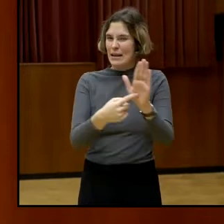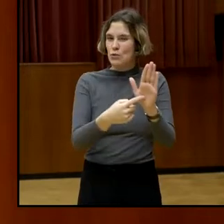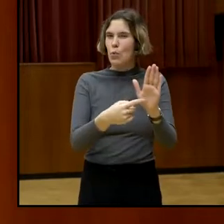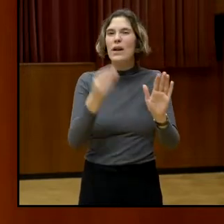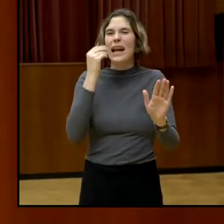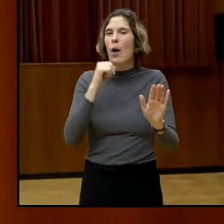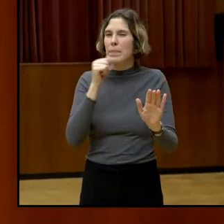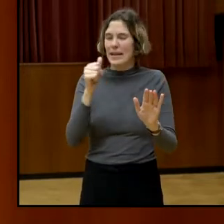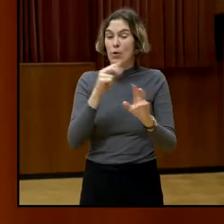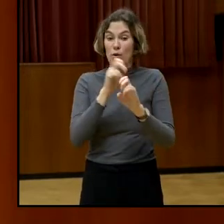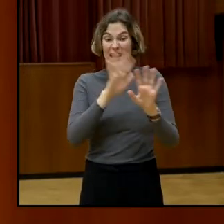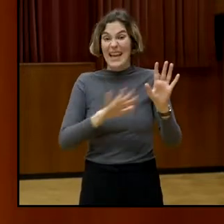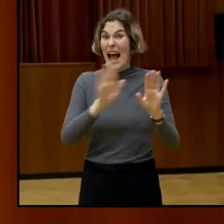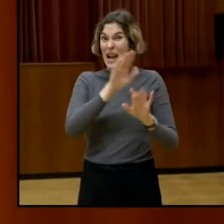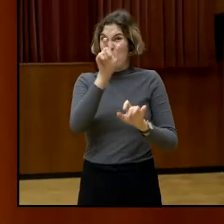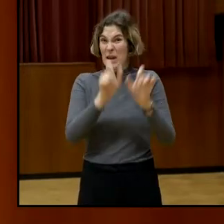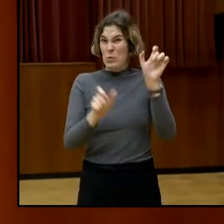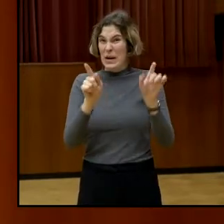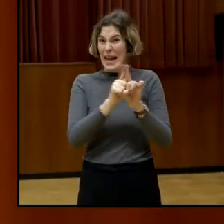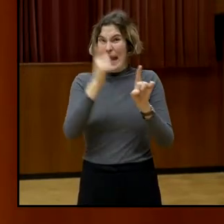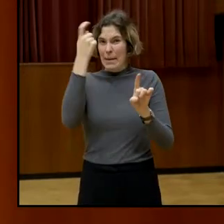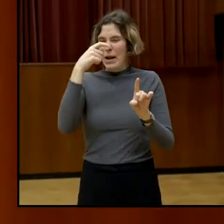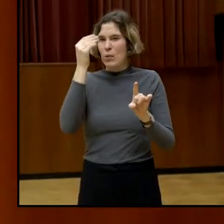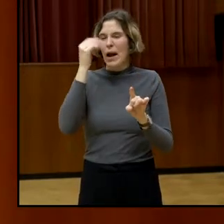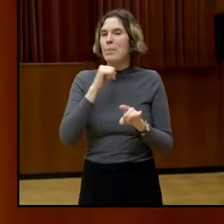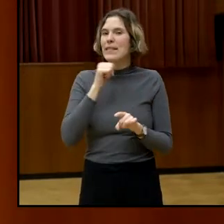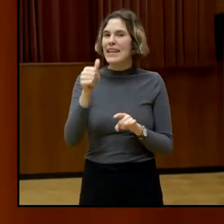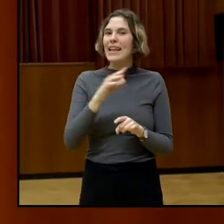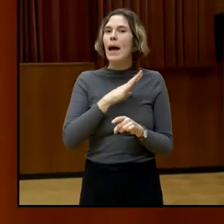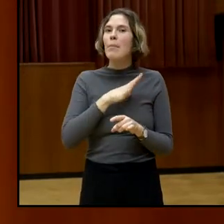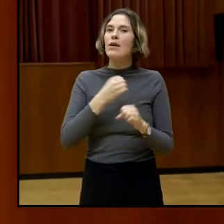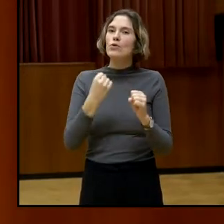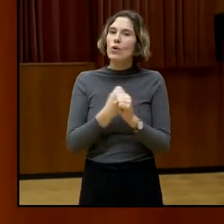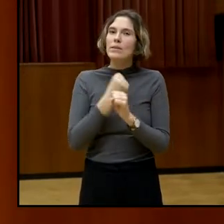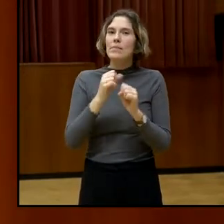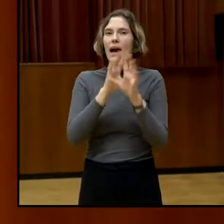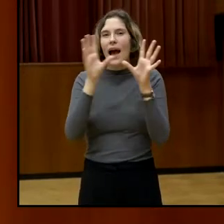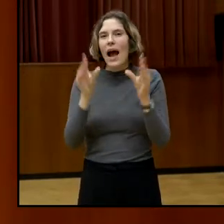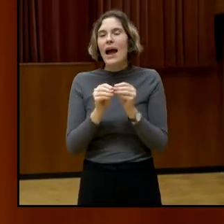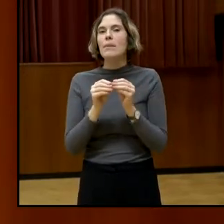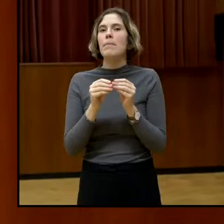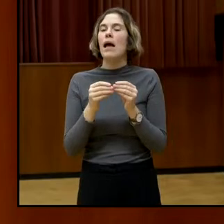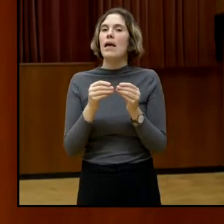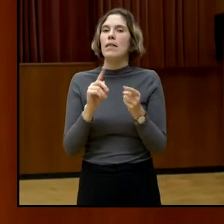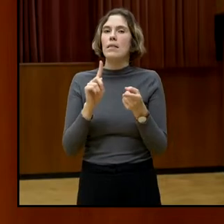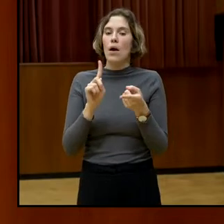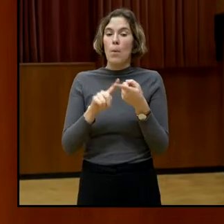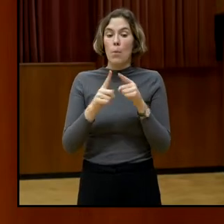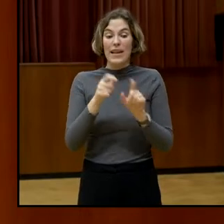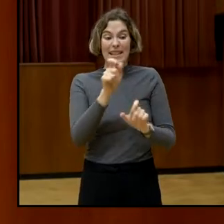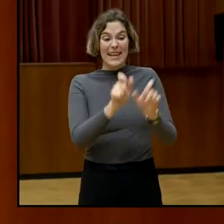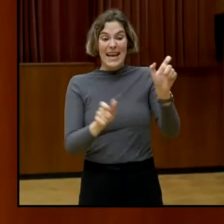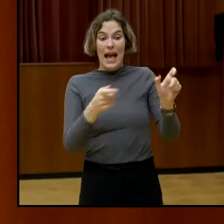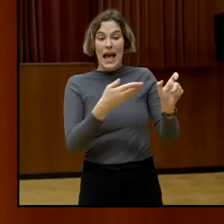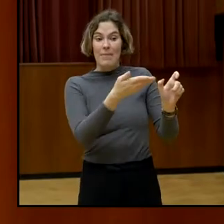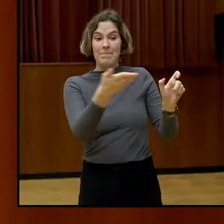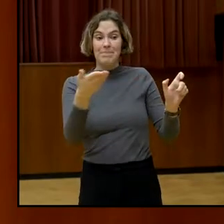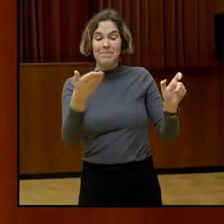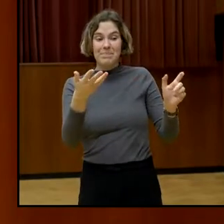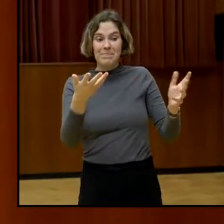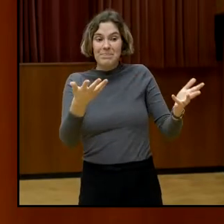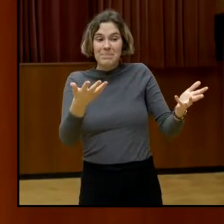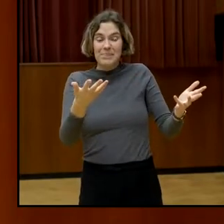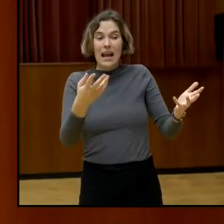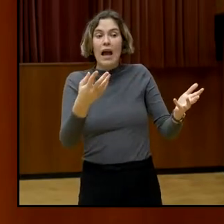aber es ist offenkundig, finden die PolitikerInnen, also sozusagen, es bringt keine Wählerstimmen,